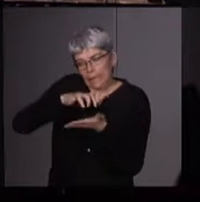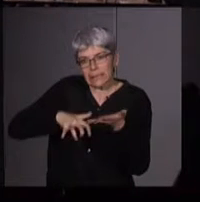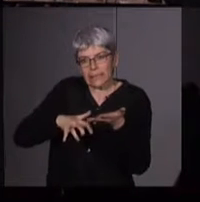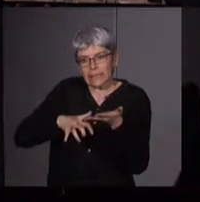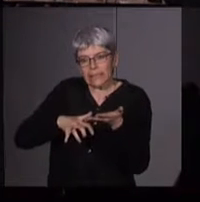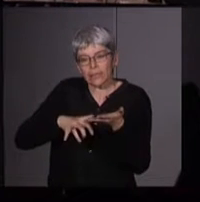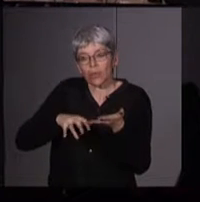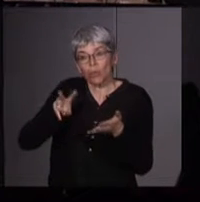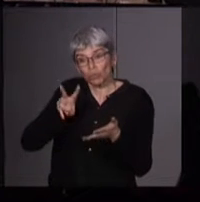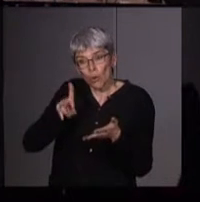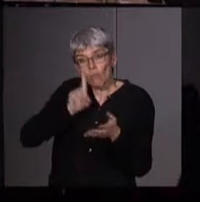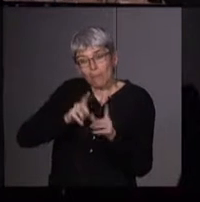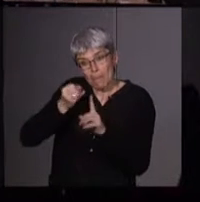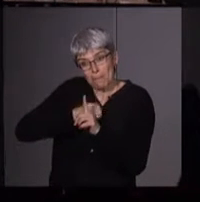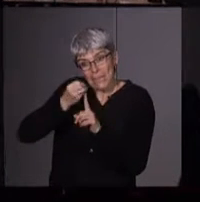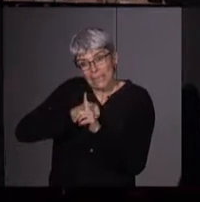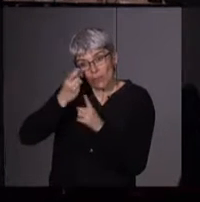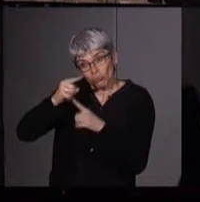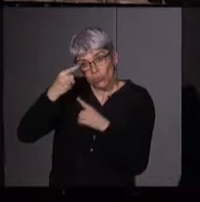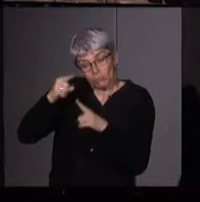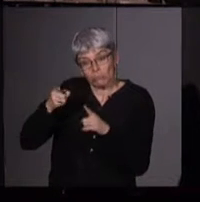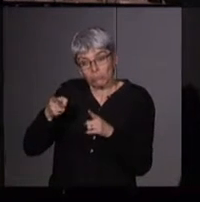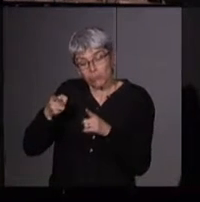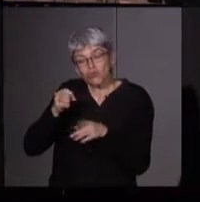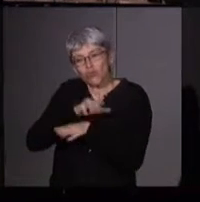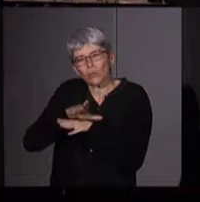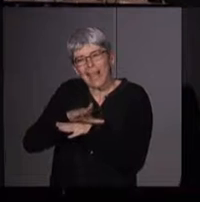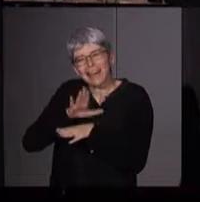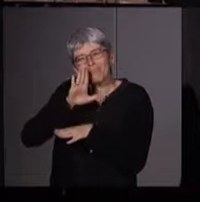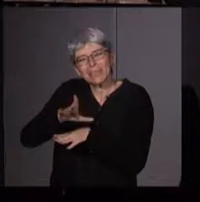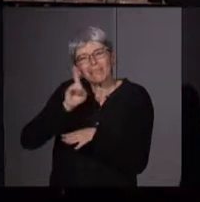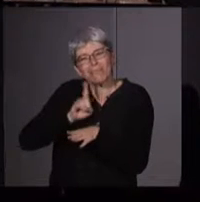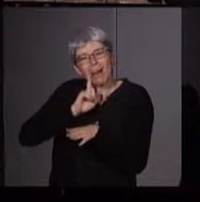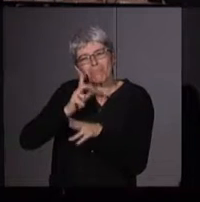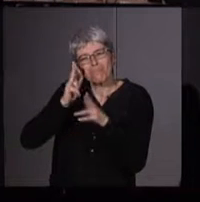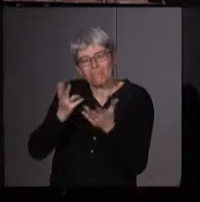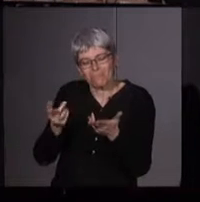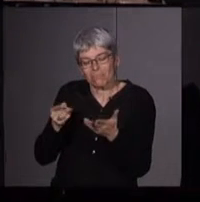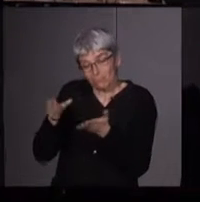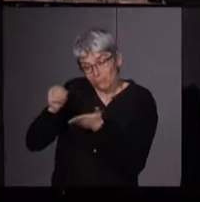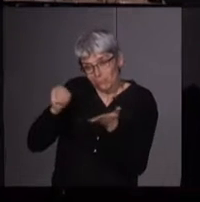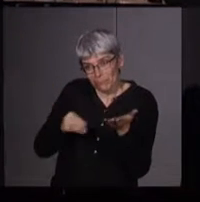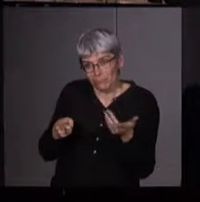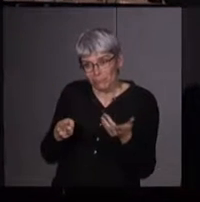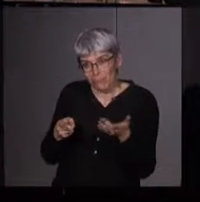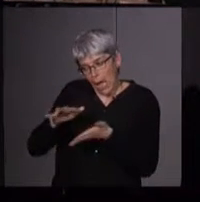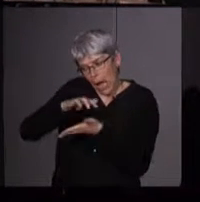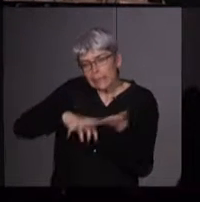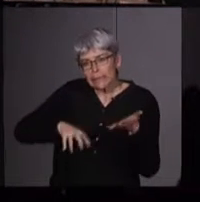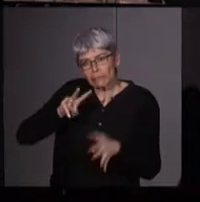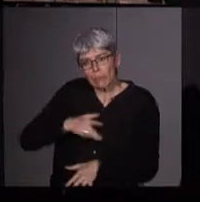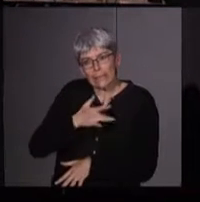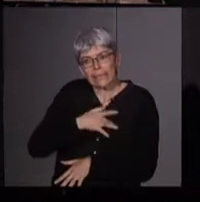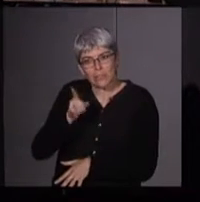écrit par deux militants dans un journal féministe Off Our Backs et cet article est assez